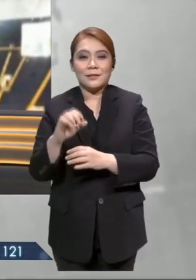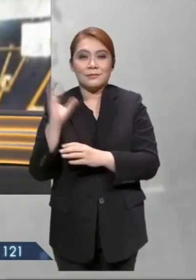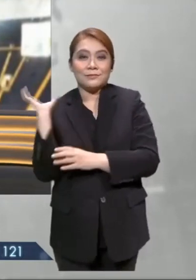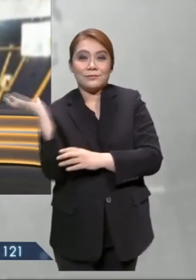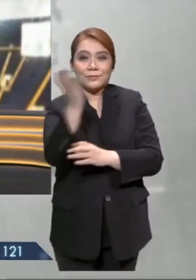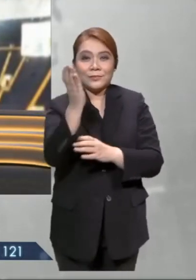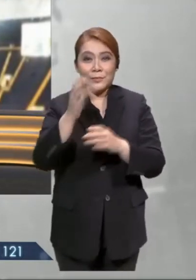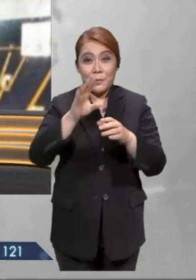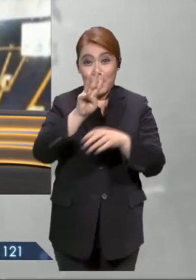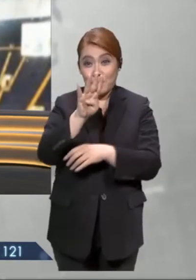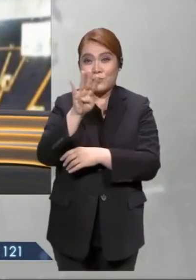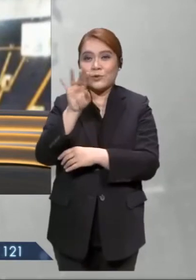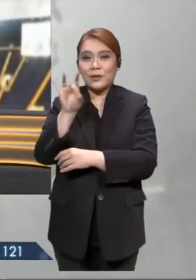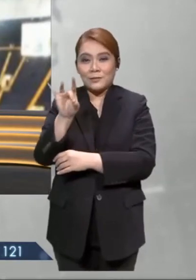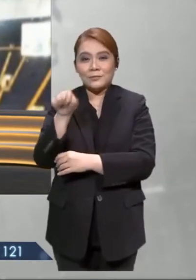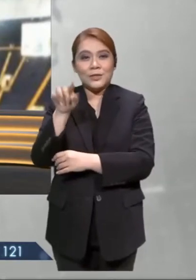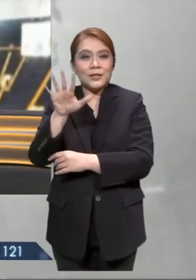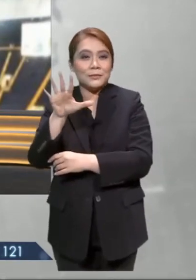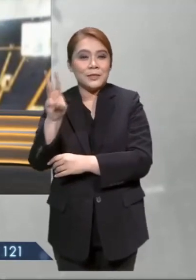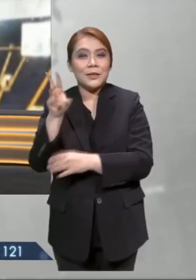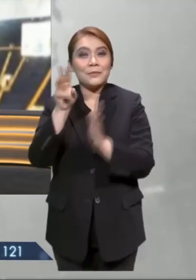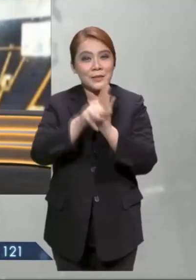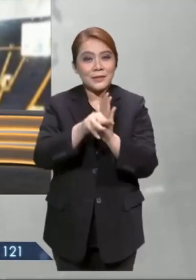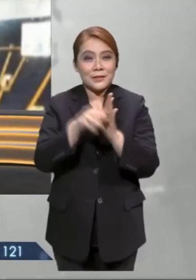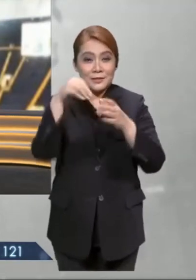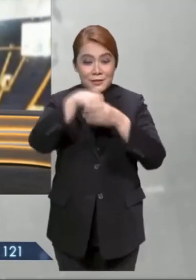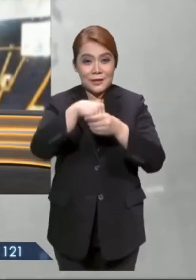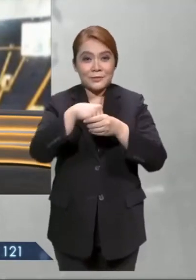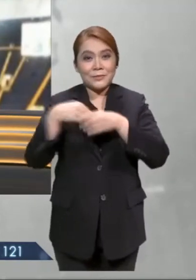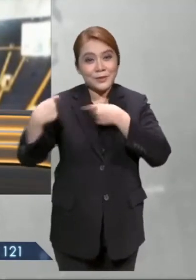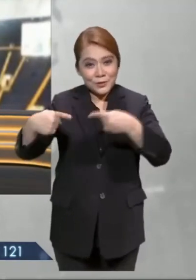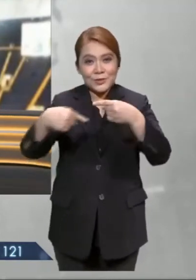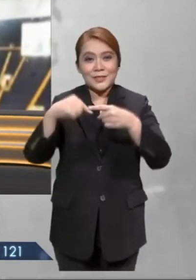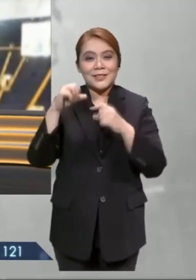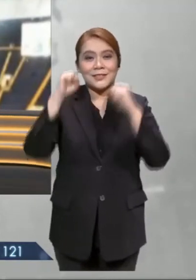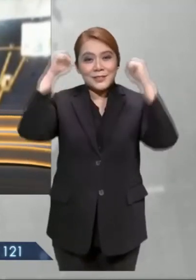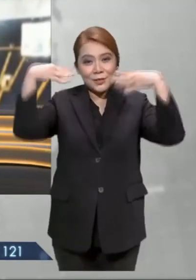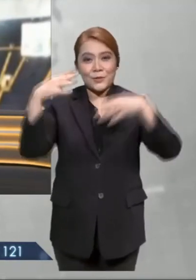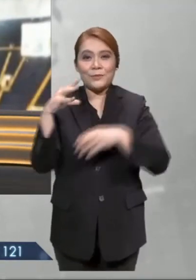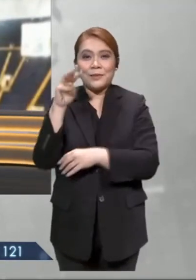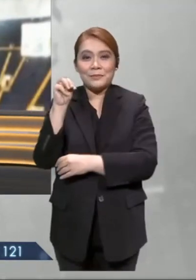.56 meter dalam asyik berlansung di Stadium Mini MSN di Bukit Cahilin.